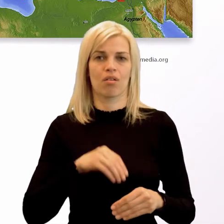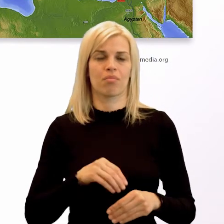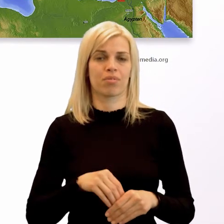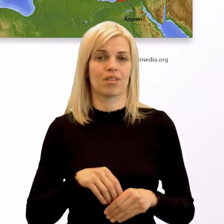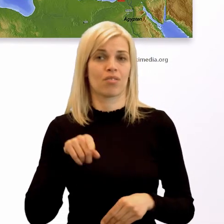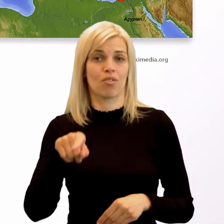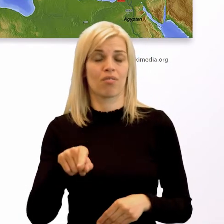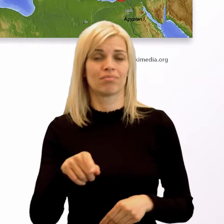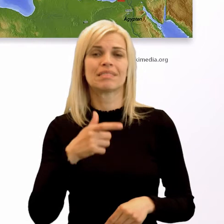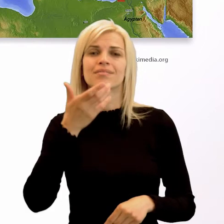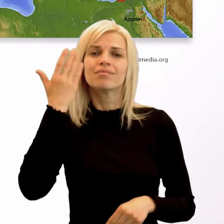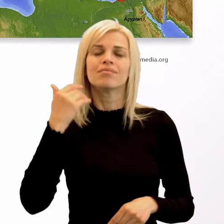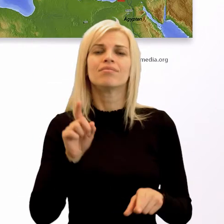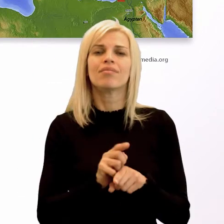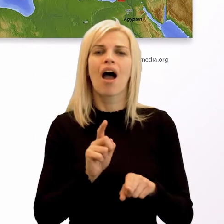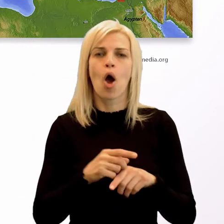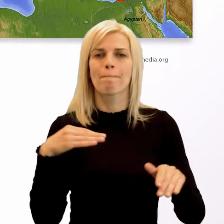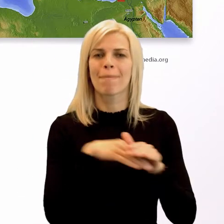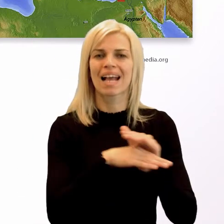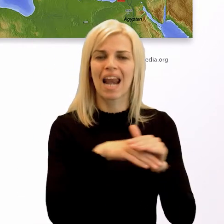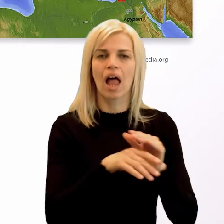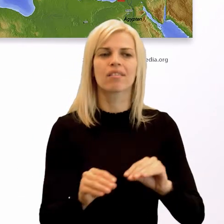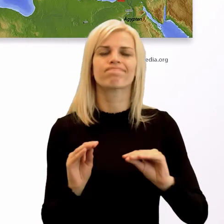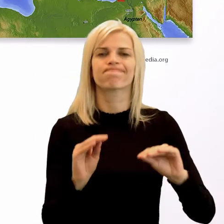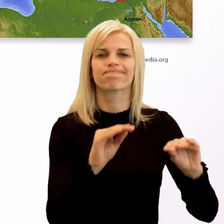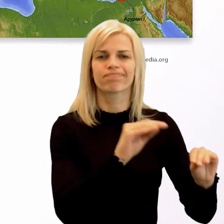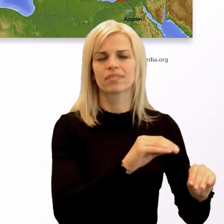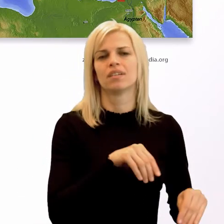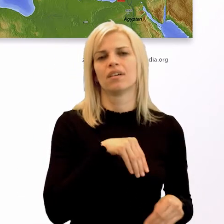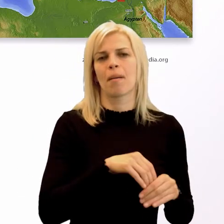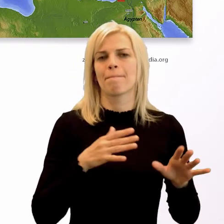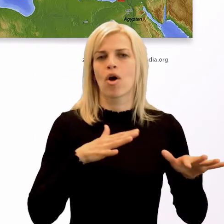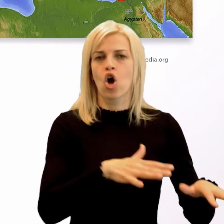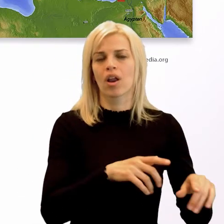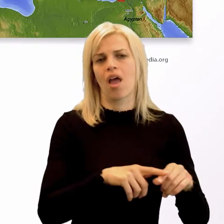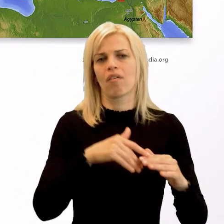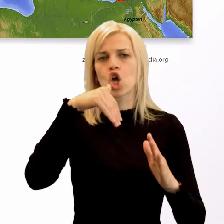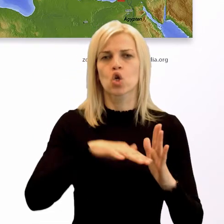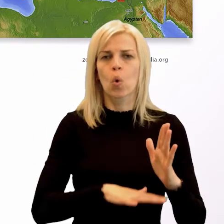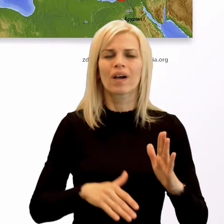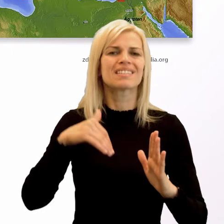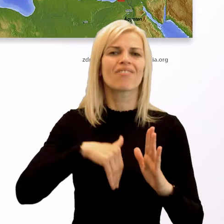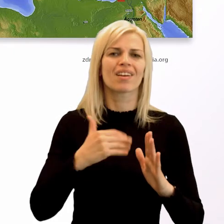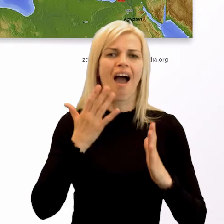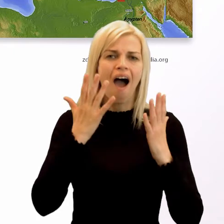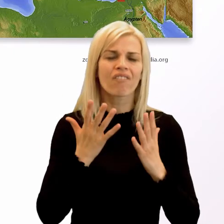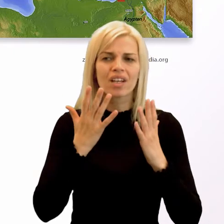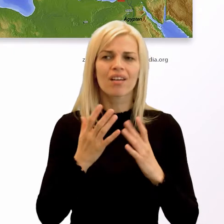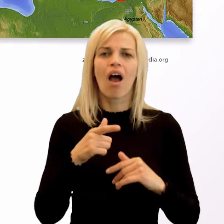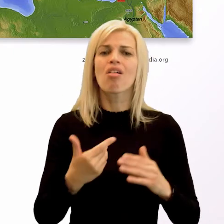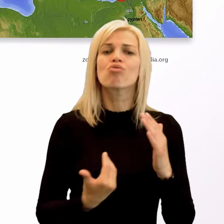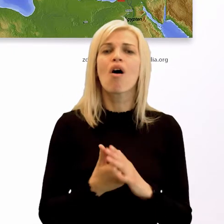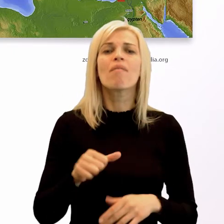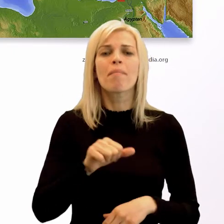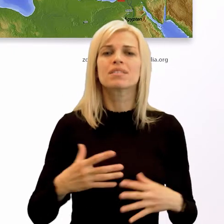ktorí sa vybral putovať po Sredozemnom mori. Doputovali na juh, do Severnej Afriky, ale tam žiadne nové mesta založť nemohli,